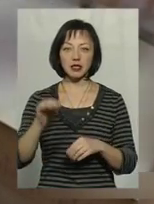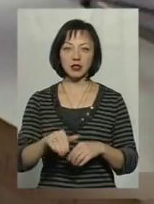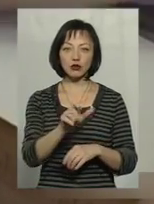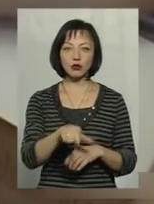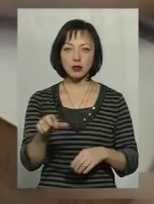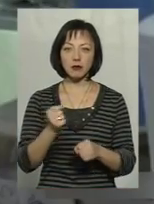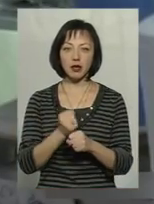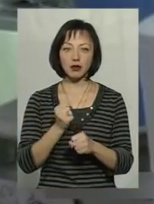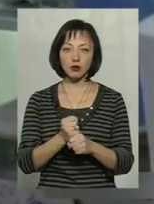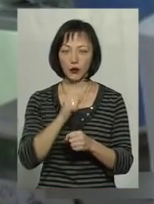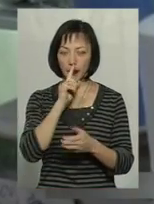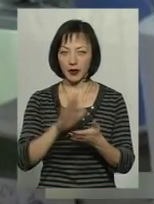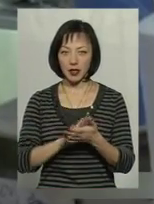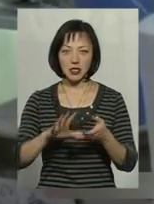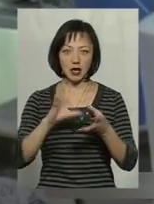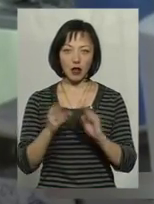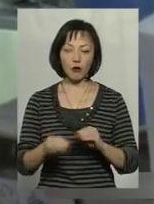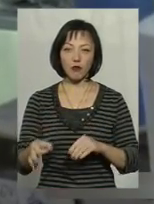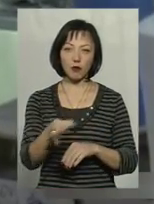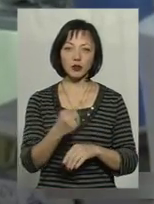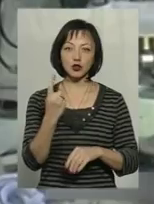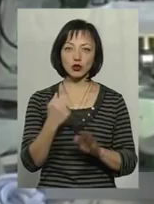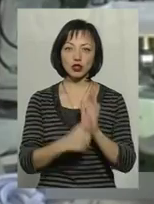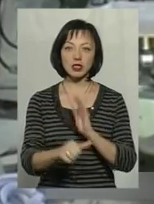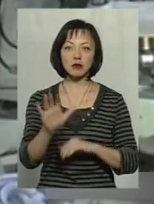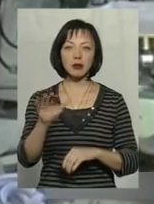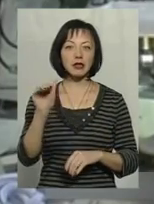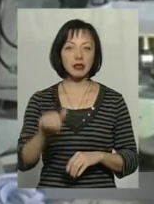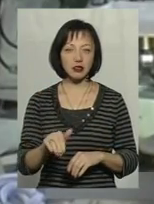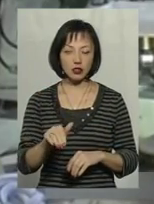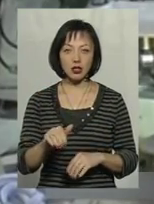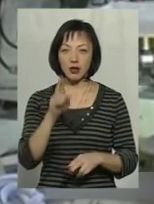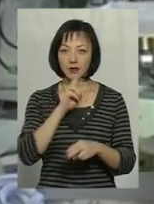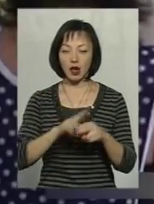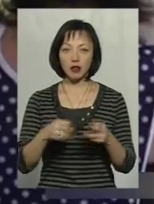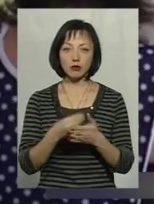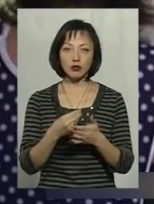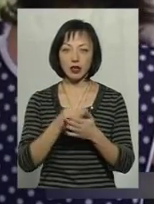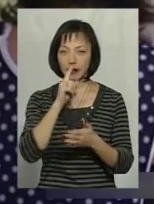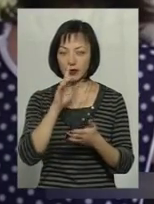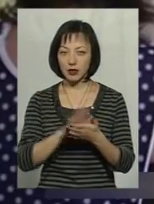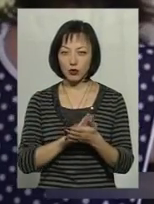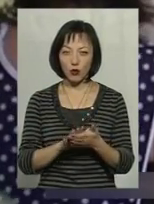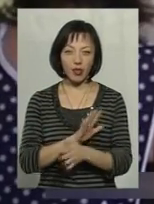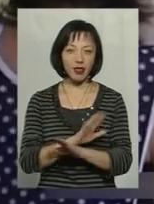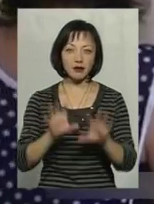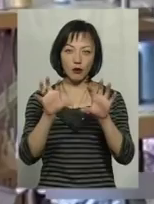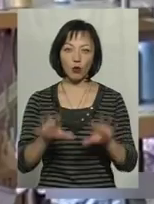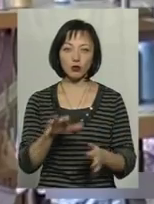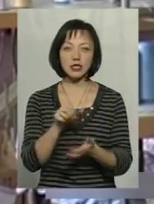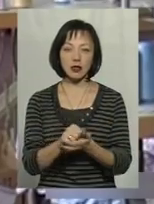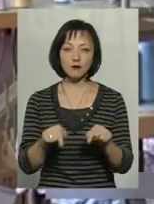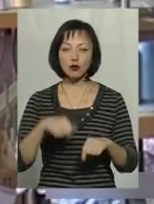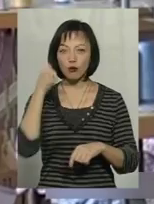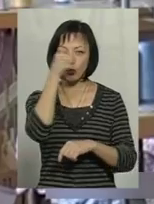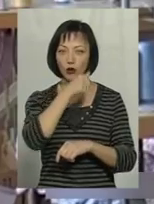осіб працюють у тіні, а загалом в області майже 165 тисяч. Втрати бюджетів від тіньової і напівлегальної зайнятості лише